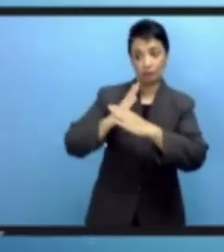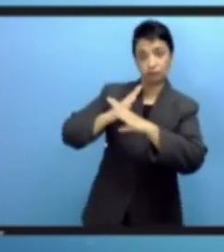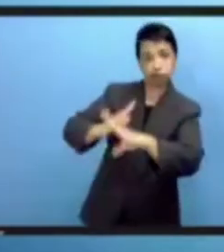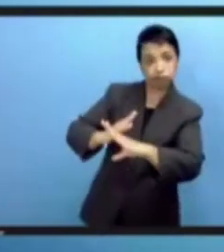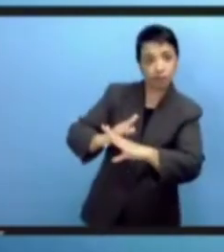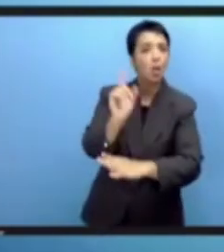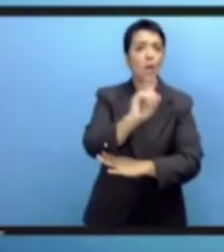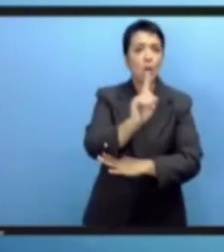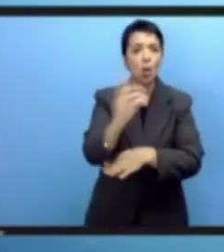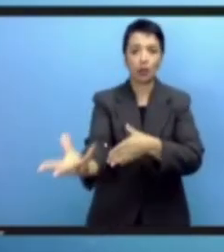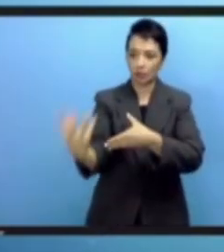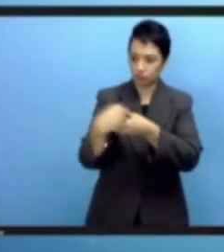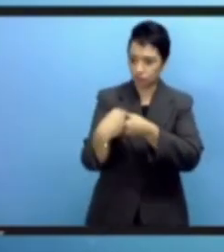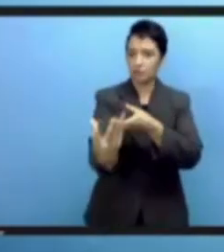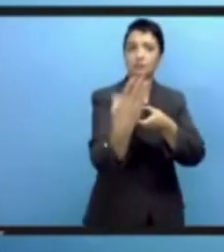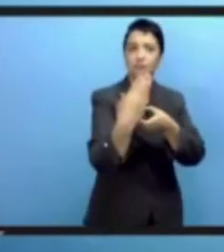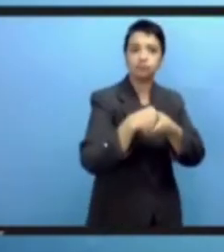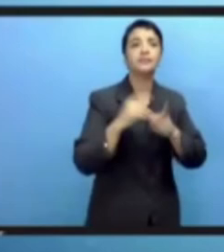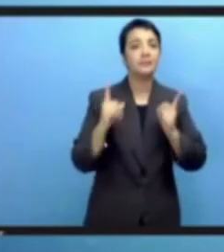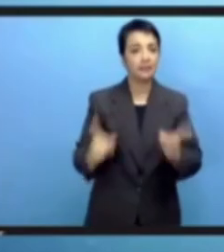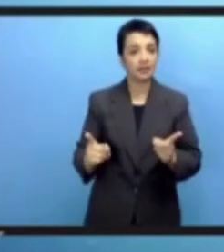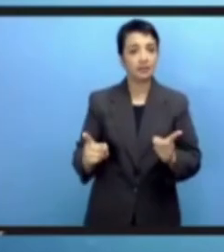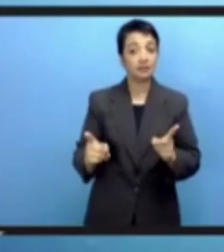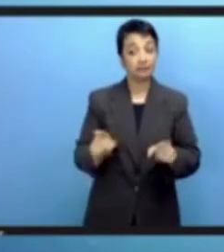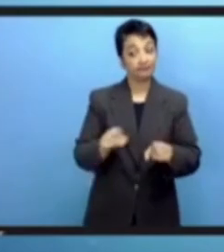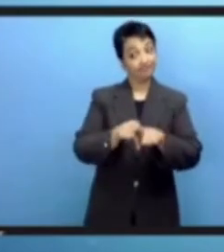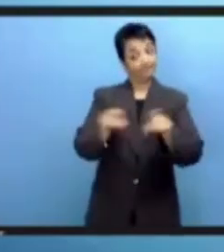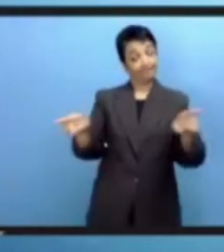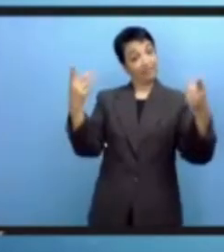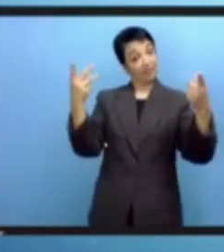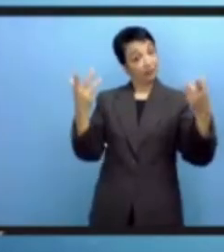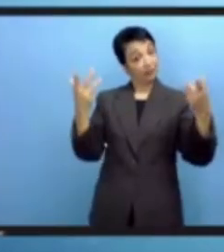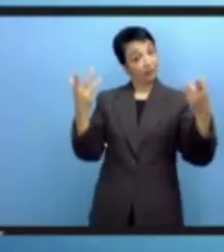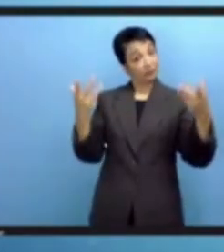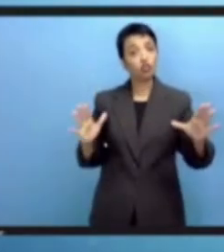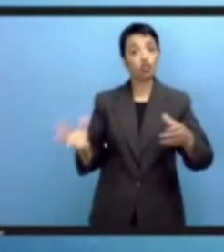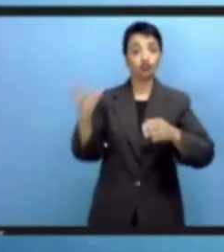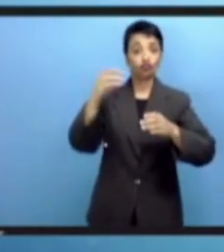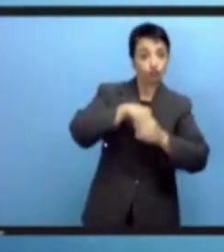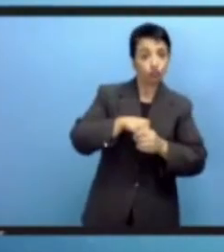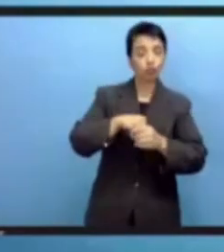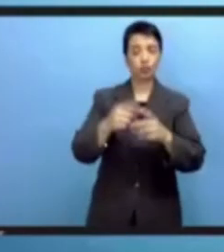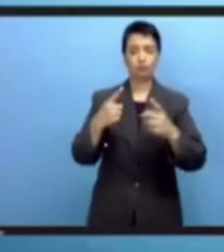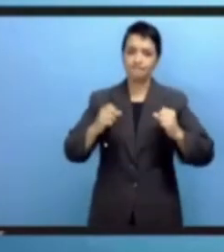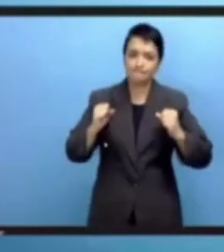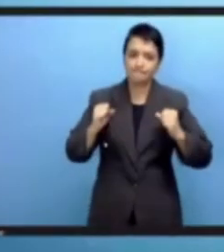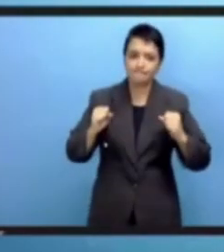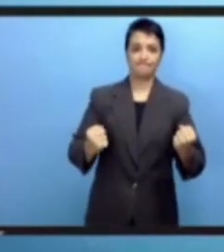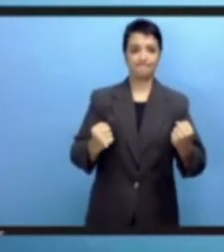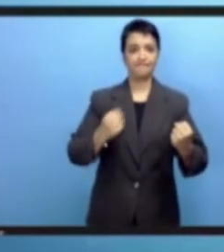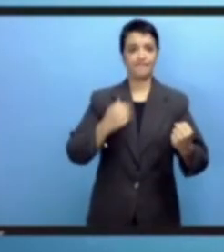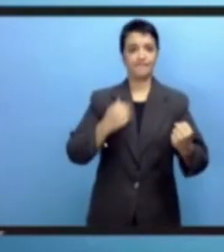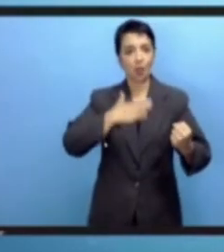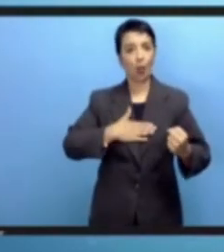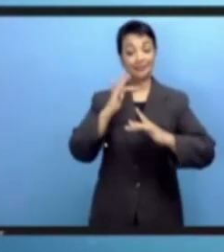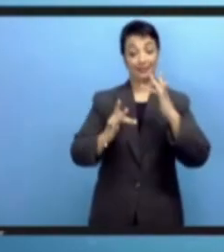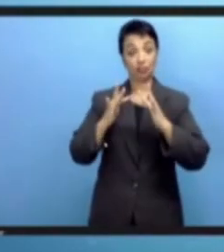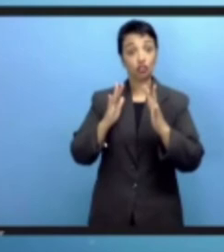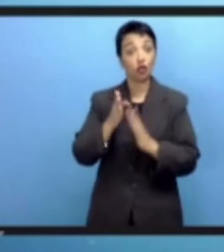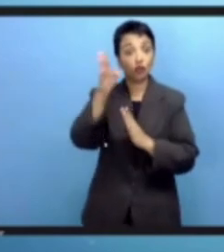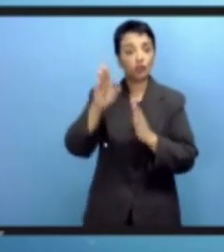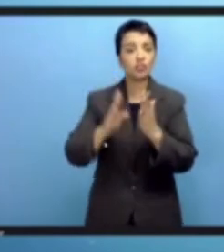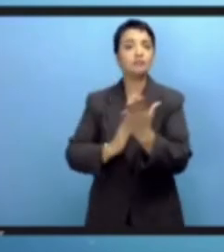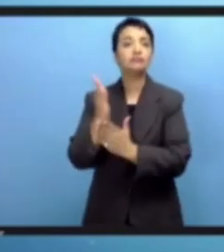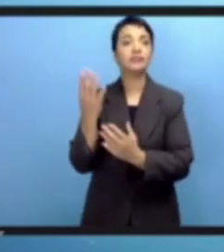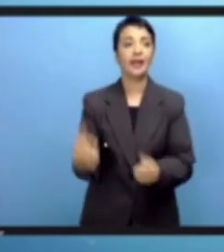والشباب ومجتمع الميم أن يكونوا جزء من كل هذه المناقشات حيث أنهم لعبوا دوراً